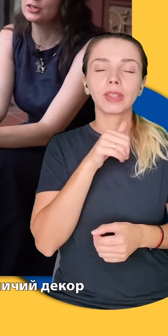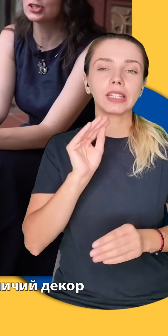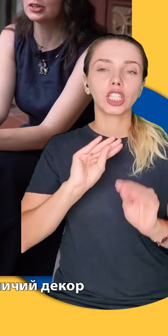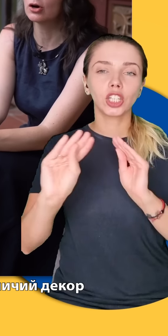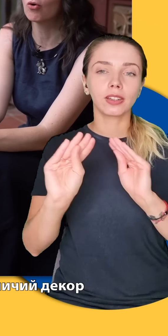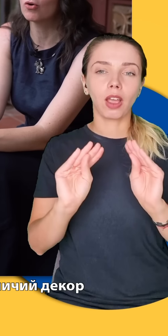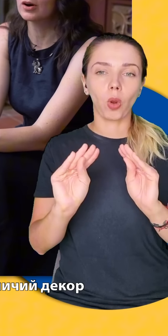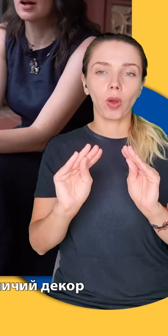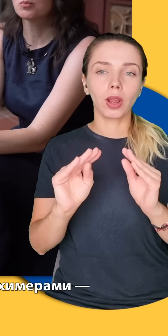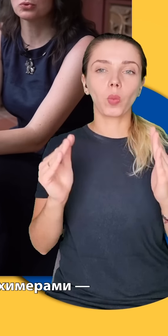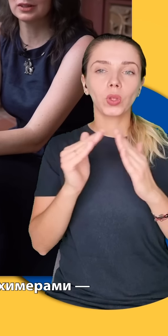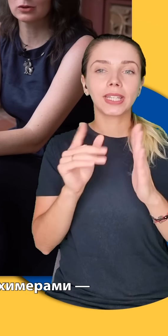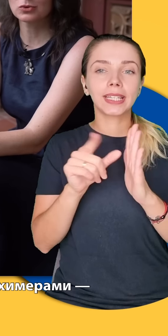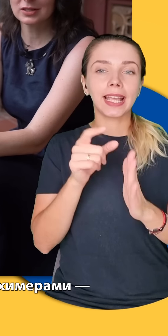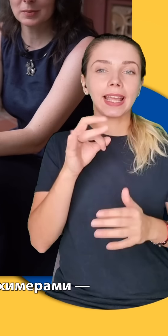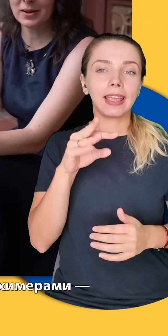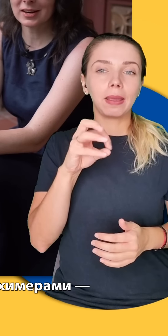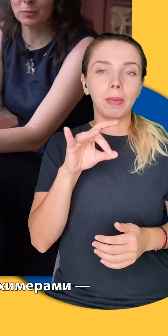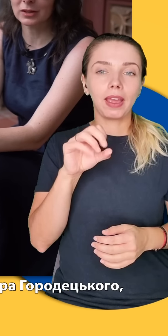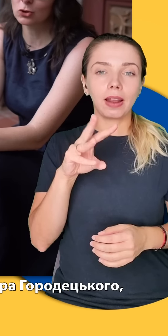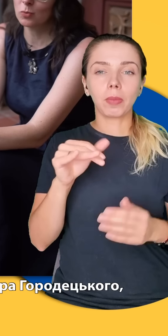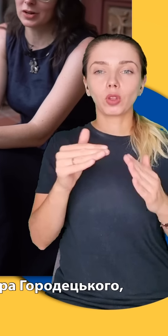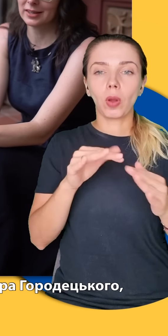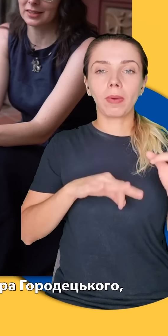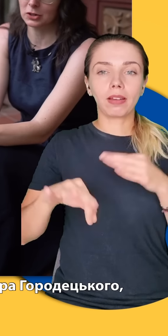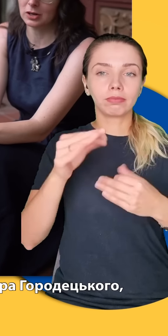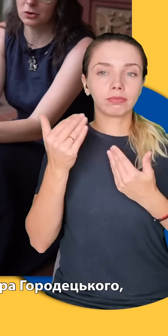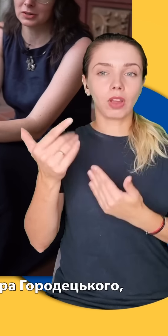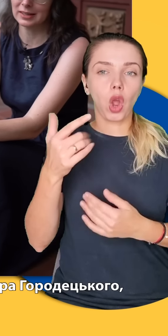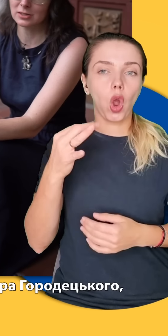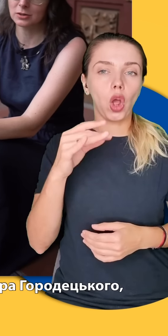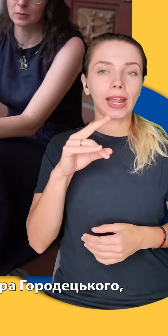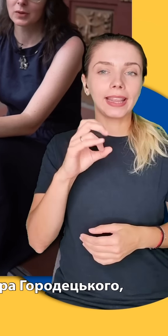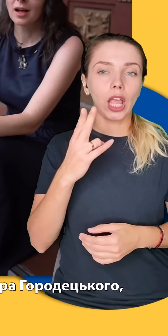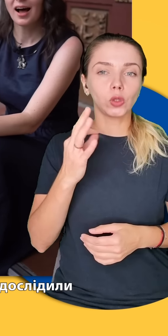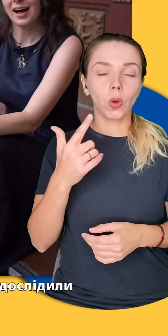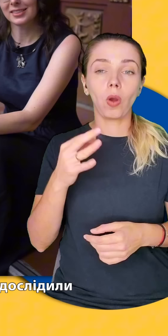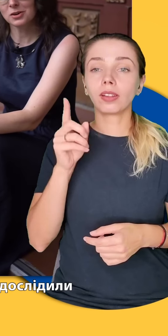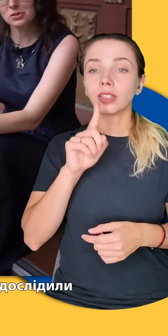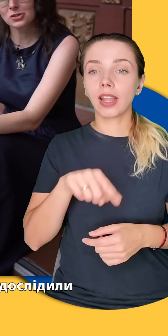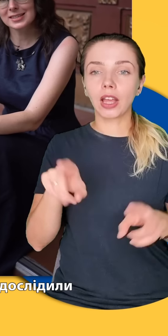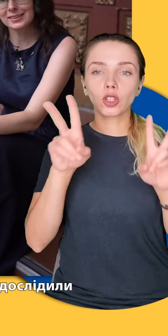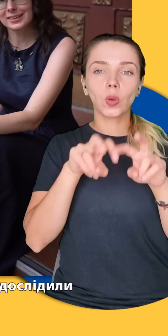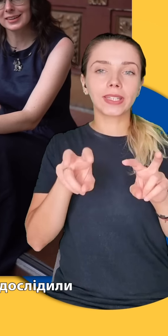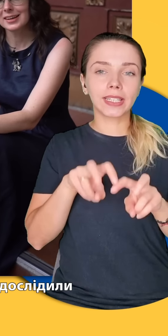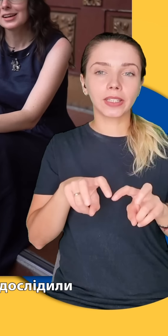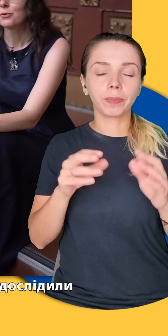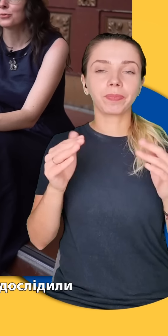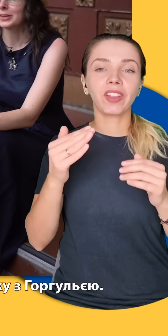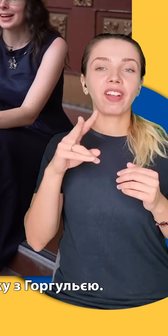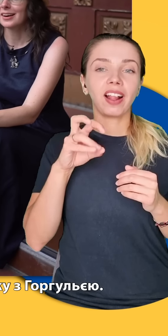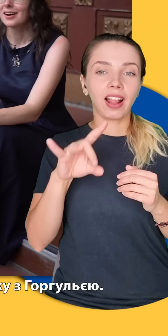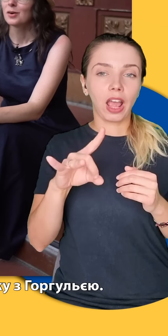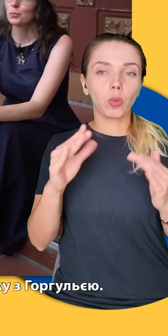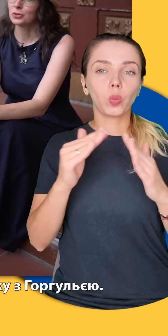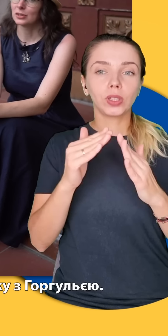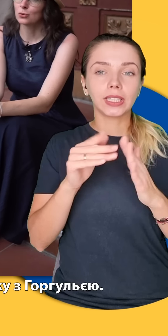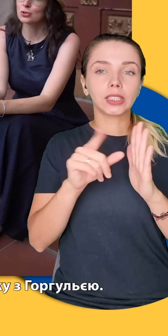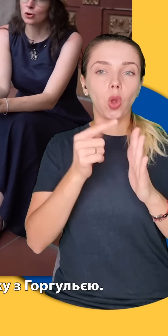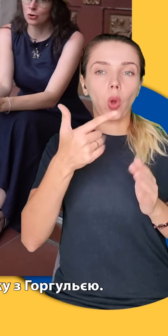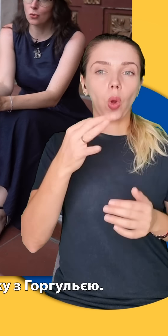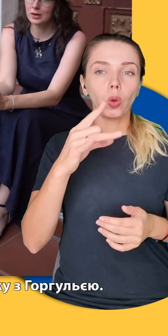таємничий декор будинку з химерами Дому архітектора Городецького. А також дослідили флер